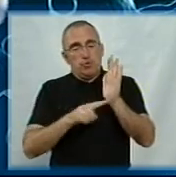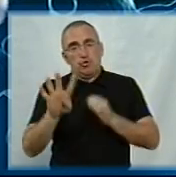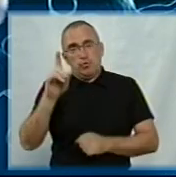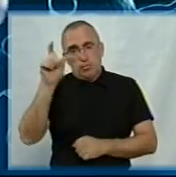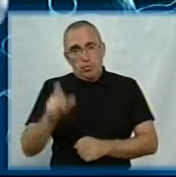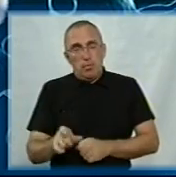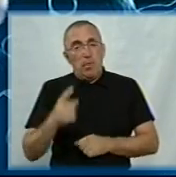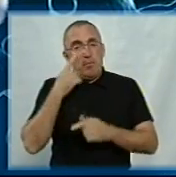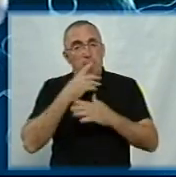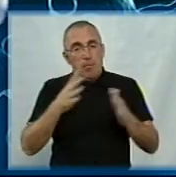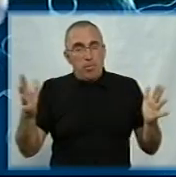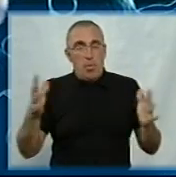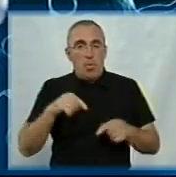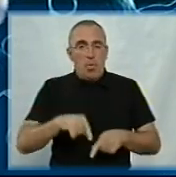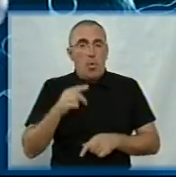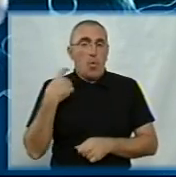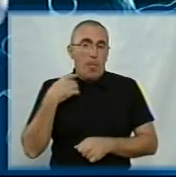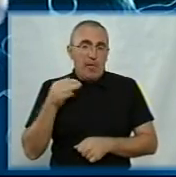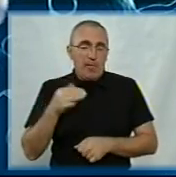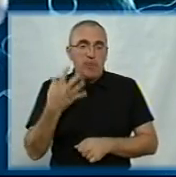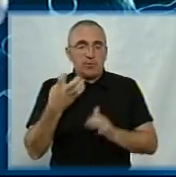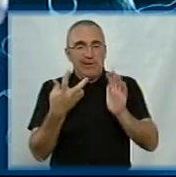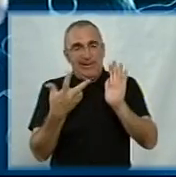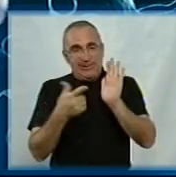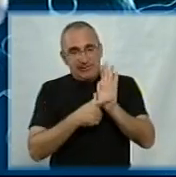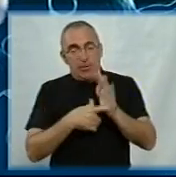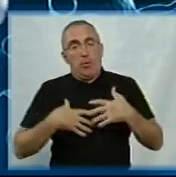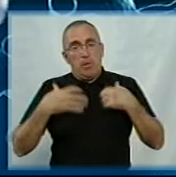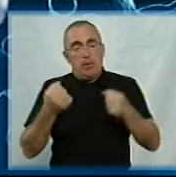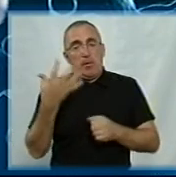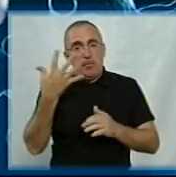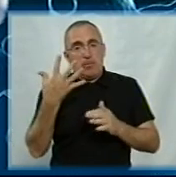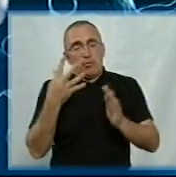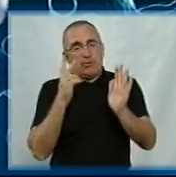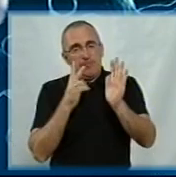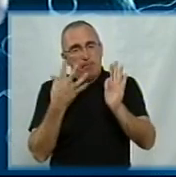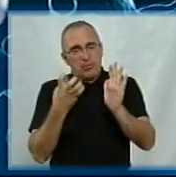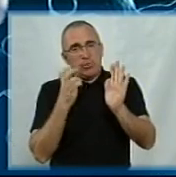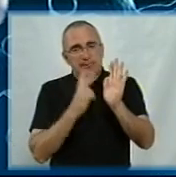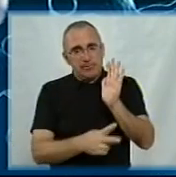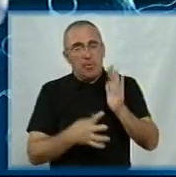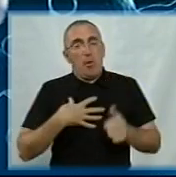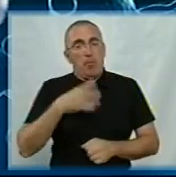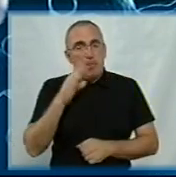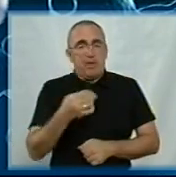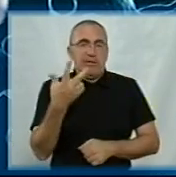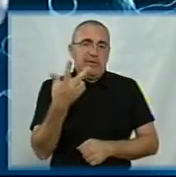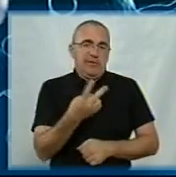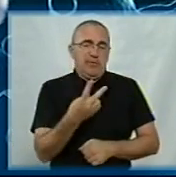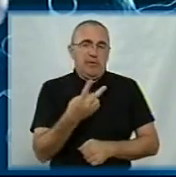людини. Найбільше у Кропивницькому – 537. Одужали 570 жителів області. Померли 32.